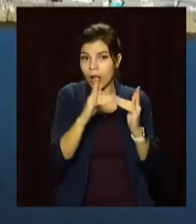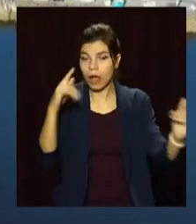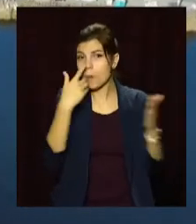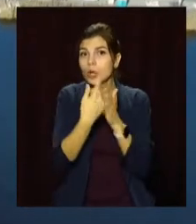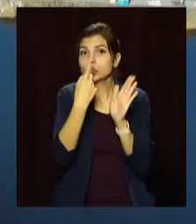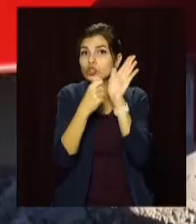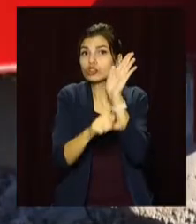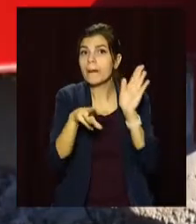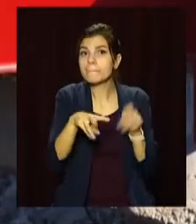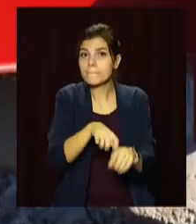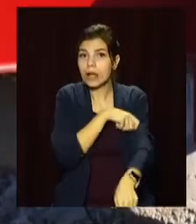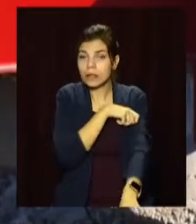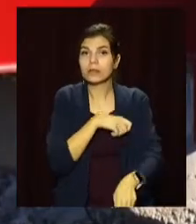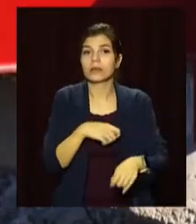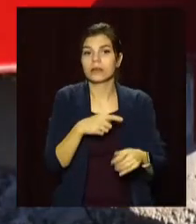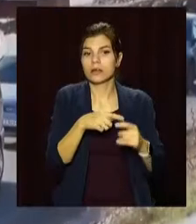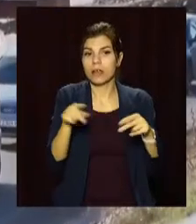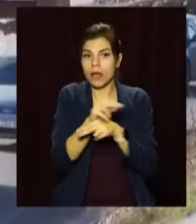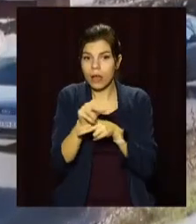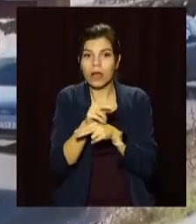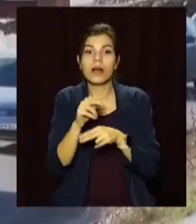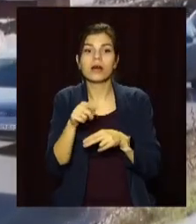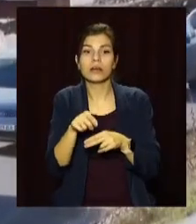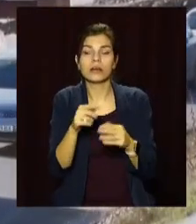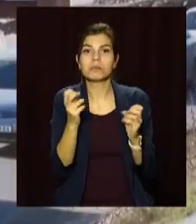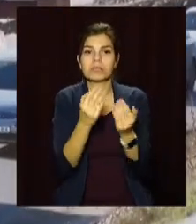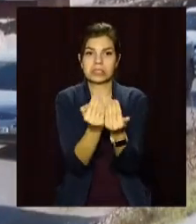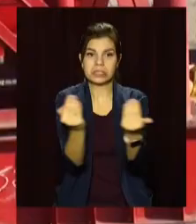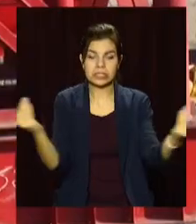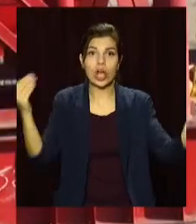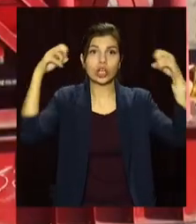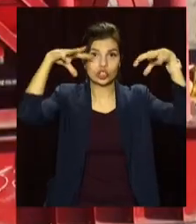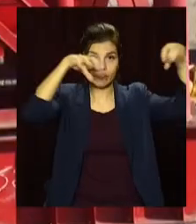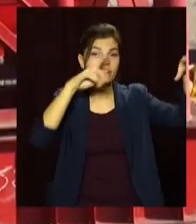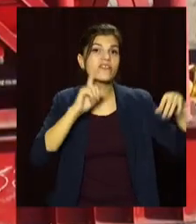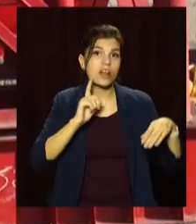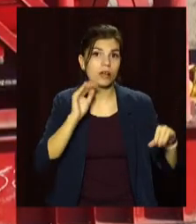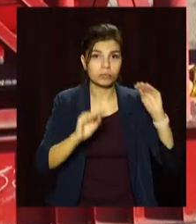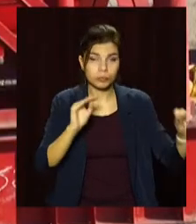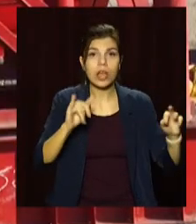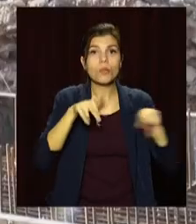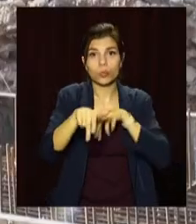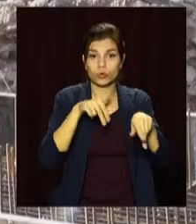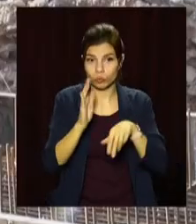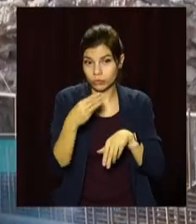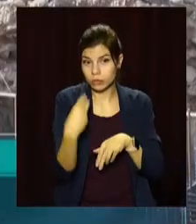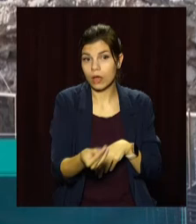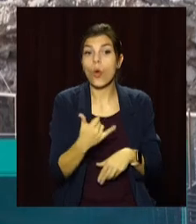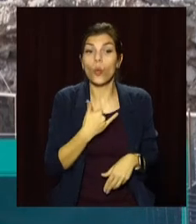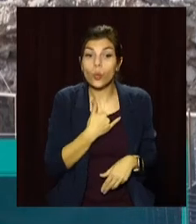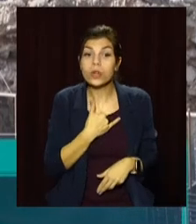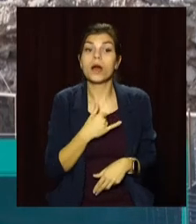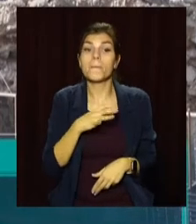160 метрів. Під час реконструкції на ньому встановлять огорожу, проведуть освітлення та облаштують пішохідну зону. У нас було